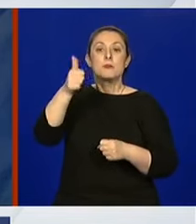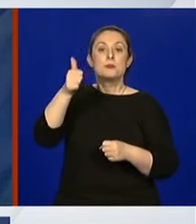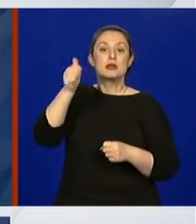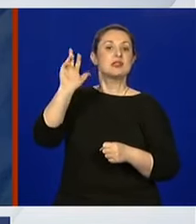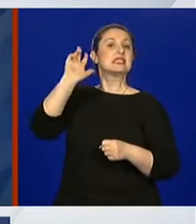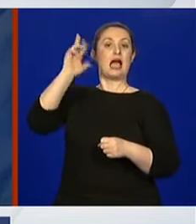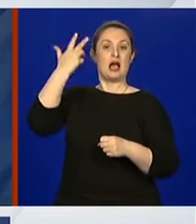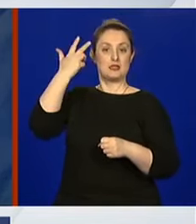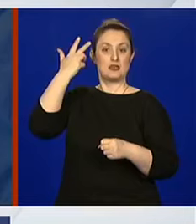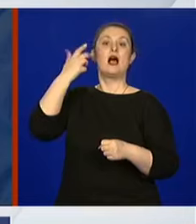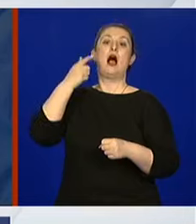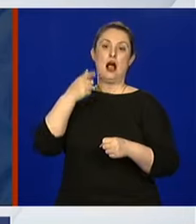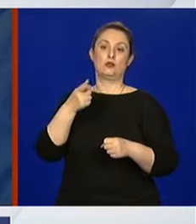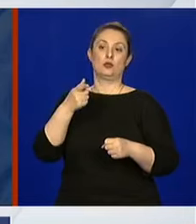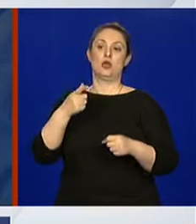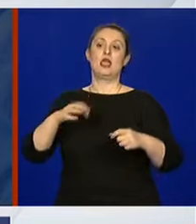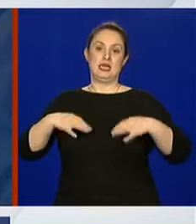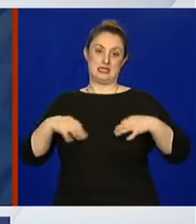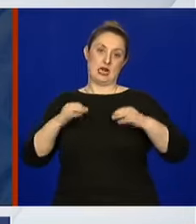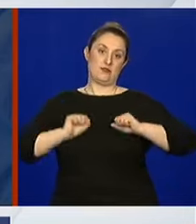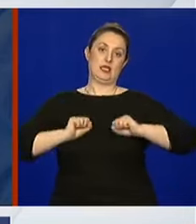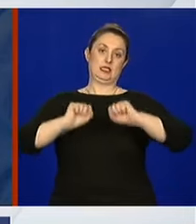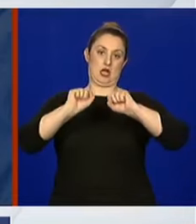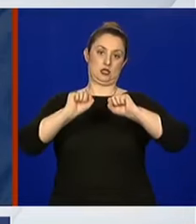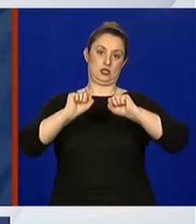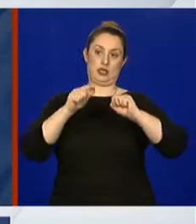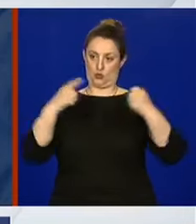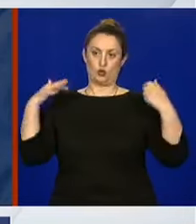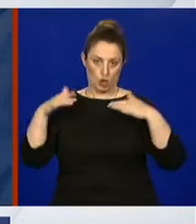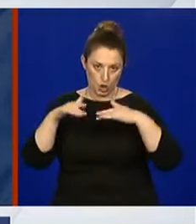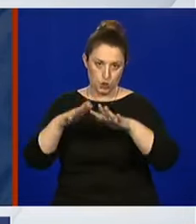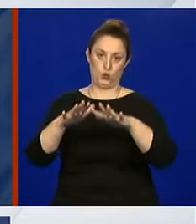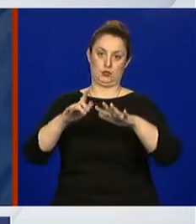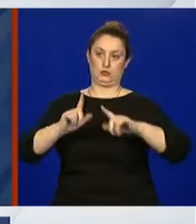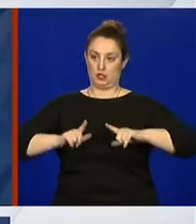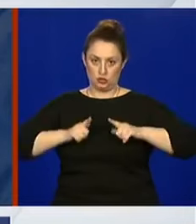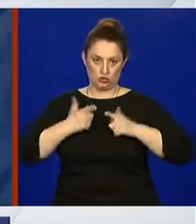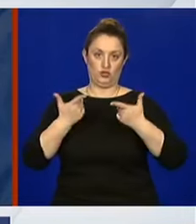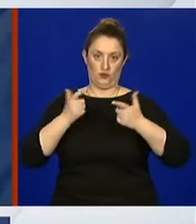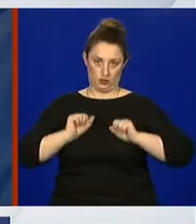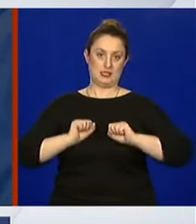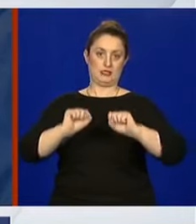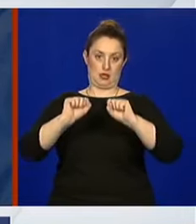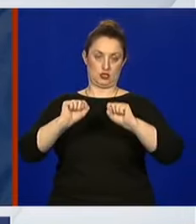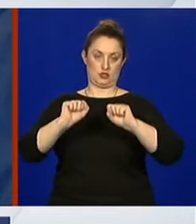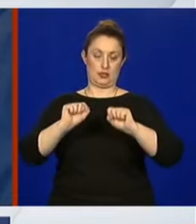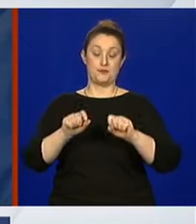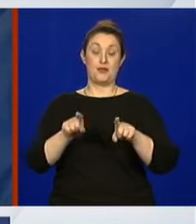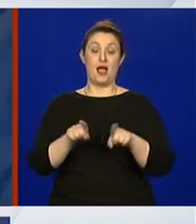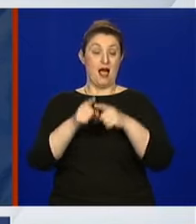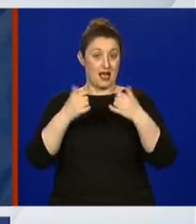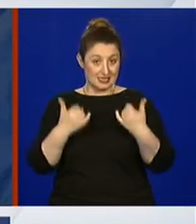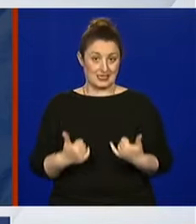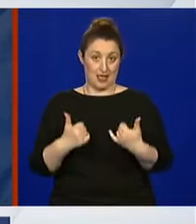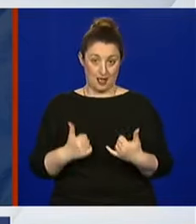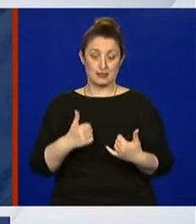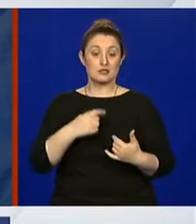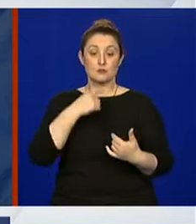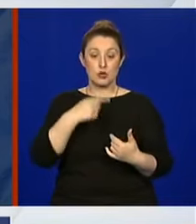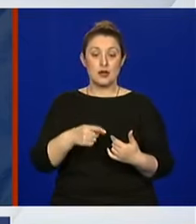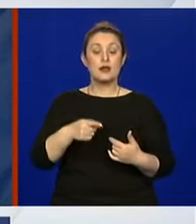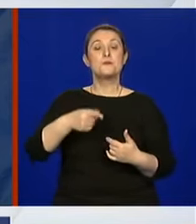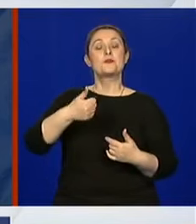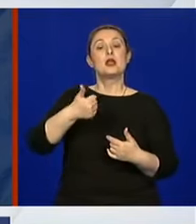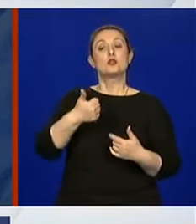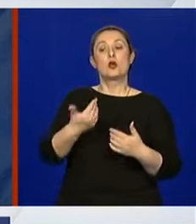a to je zaštita zdravlja kućanstva, zaštita života. A sada, kao što smo kazali, smo ušli u